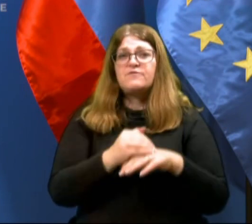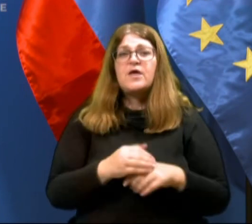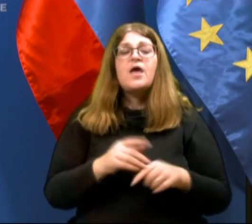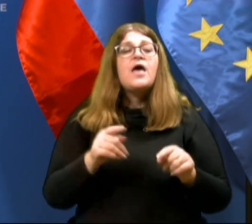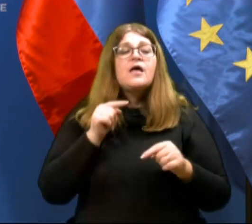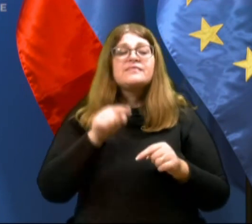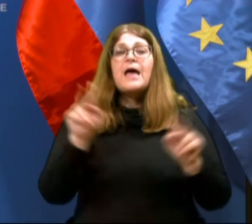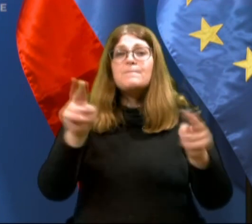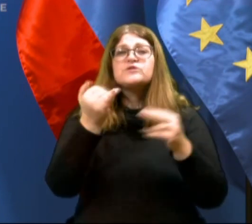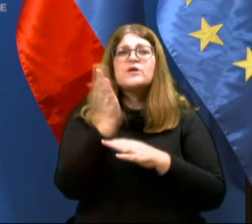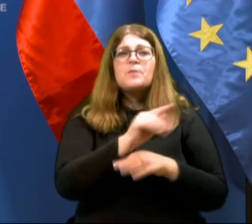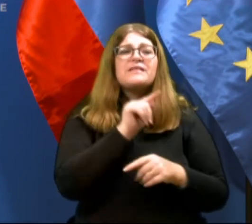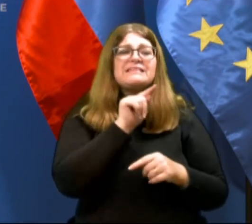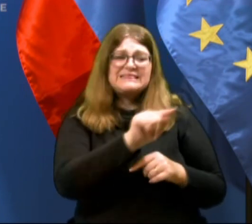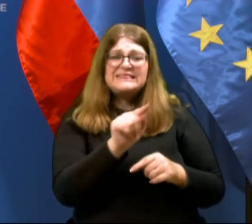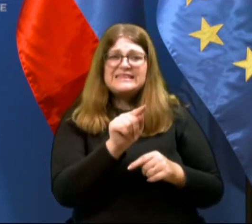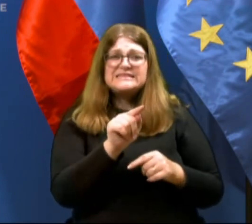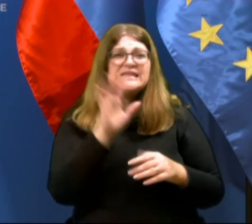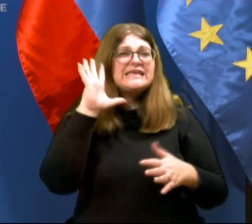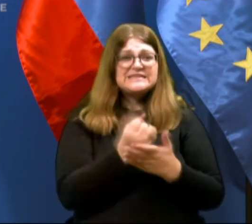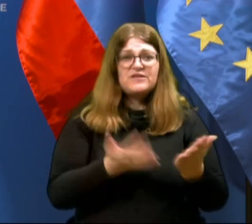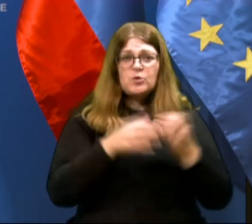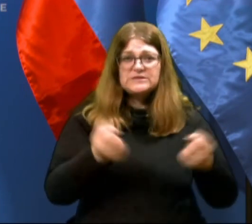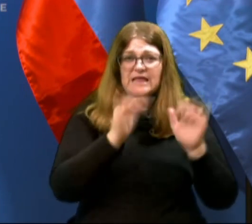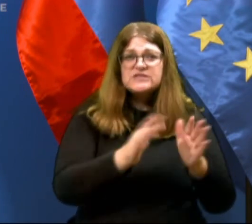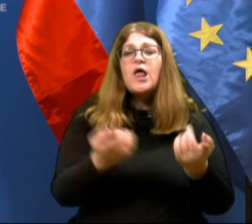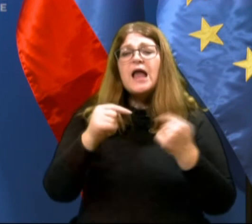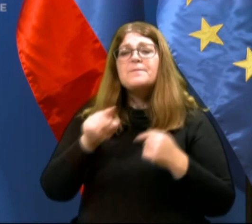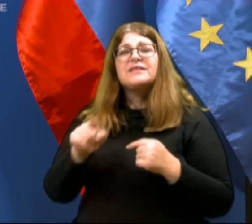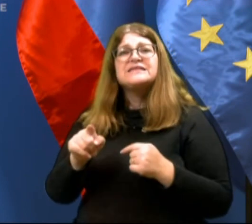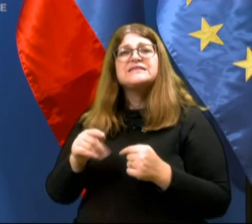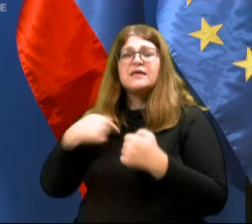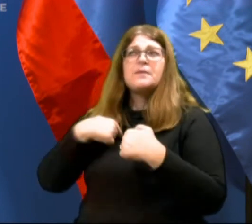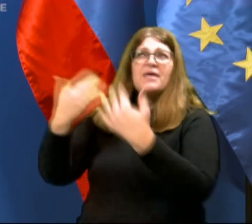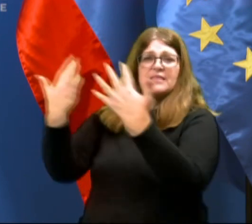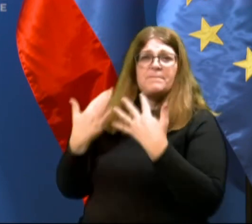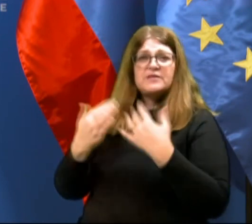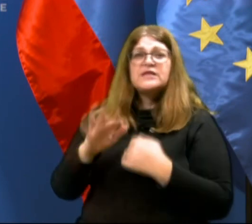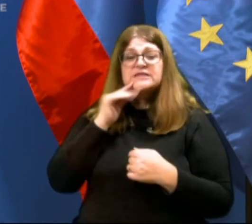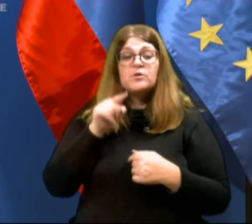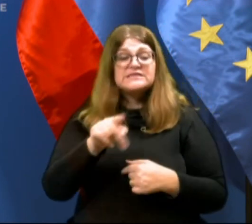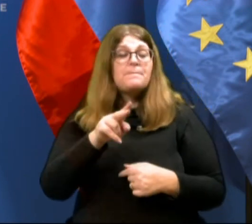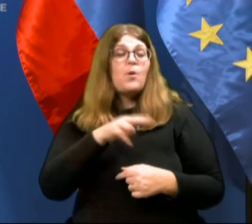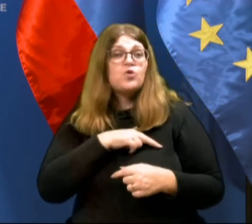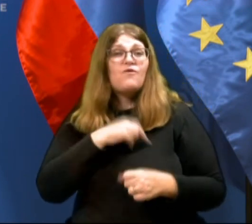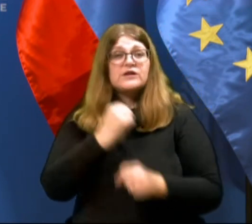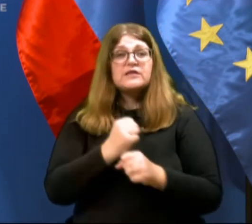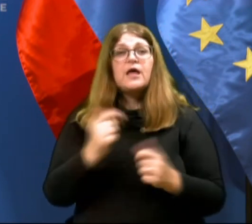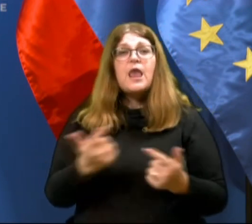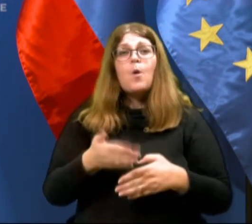predvsem tistim, ki za nasilje zvedo, saj bodo lahko s takšnim odgovornim ravnanjem pripomogli k v zastavitvi nasilja.